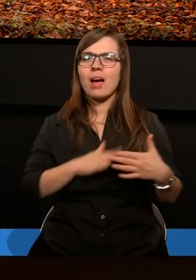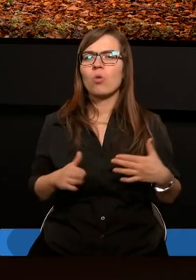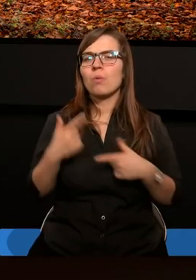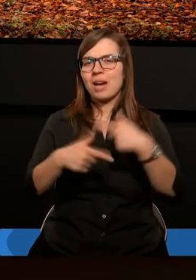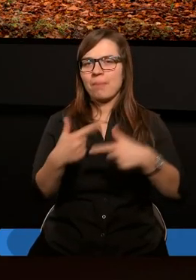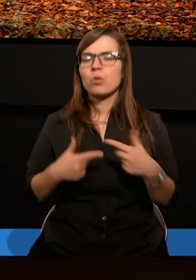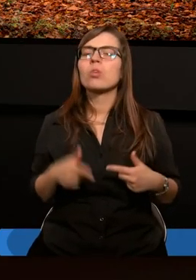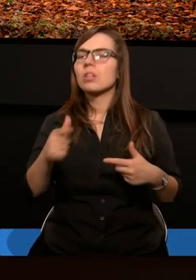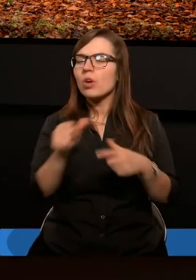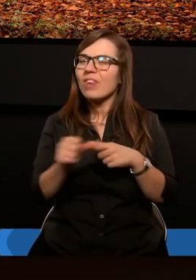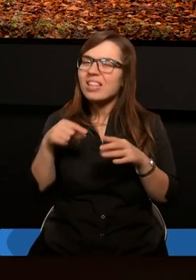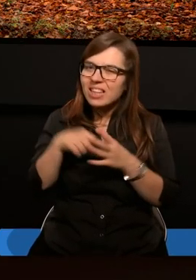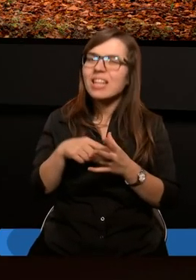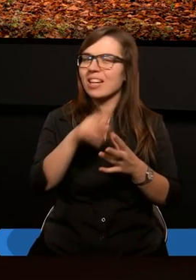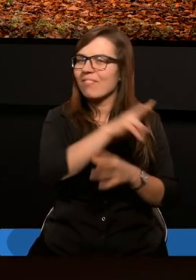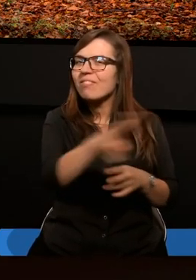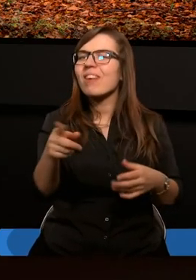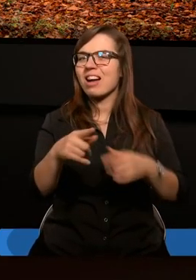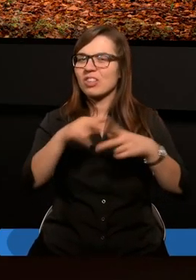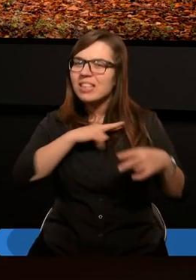takie przecież zostawił nam zadanie Chrystus.